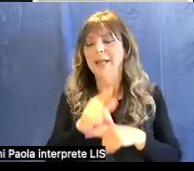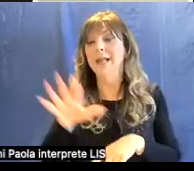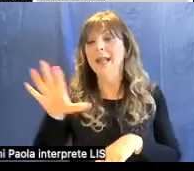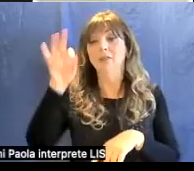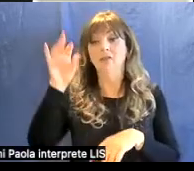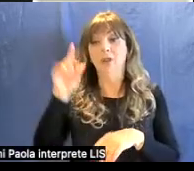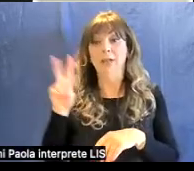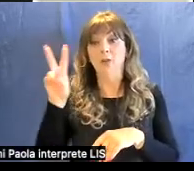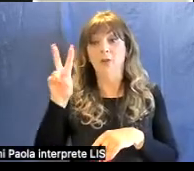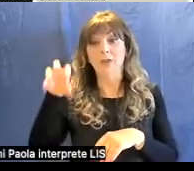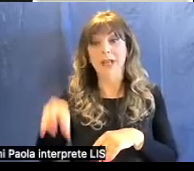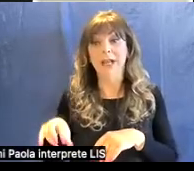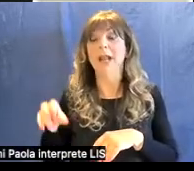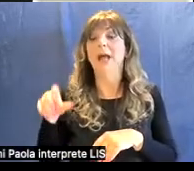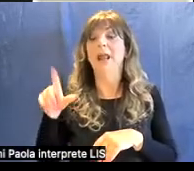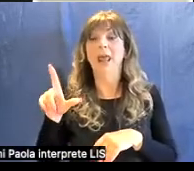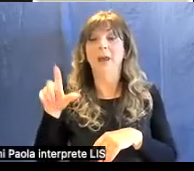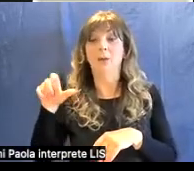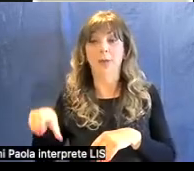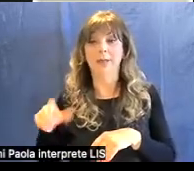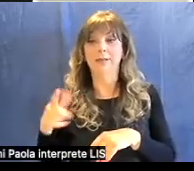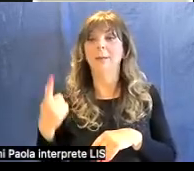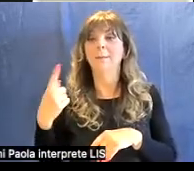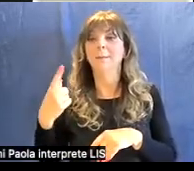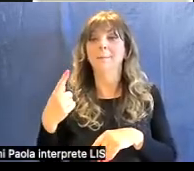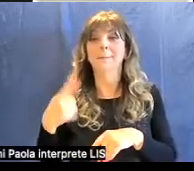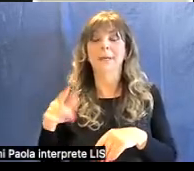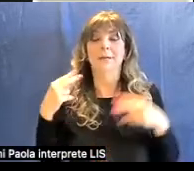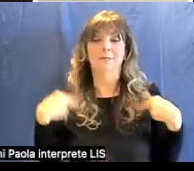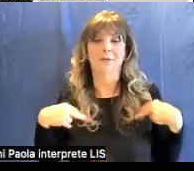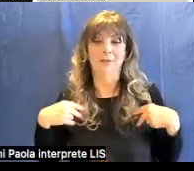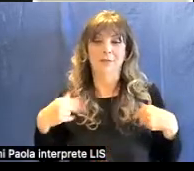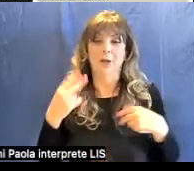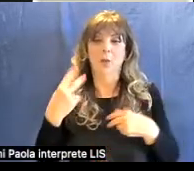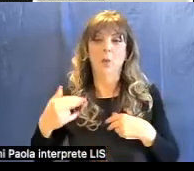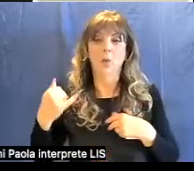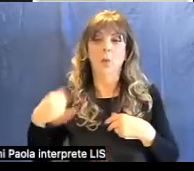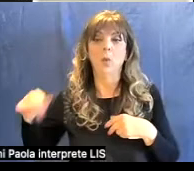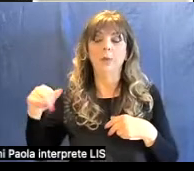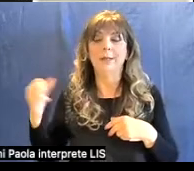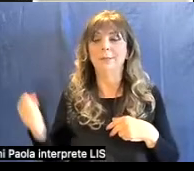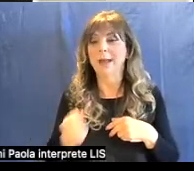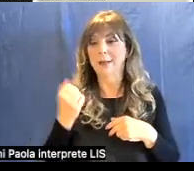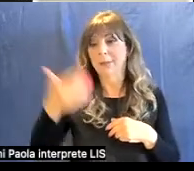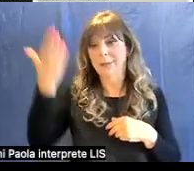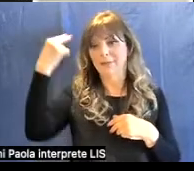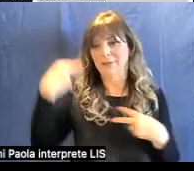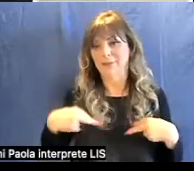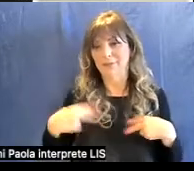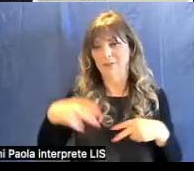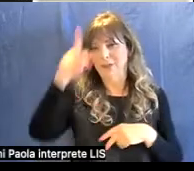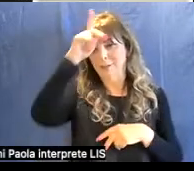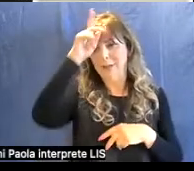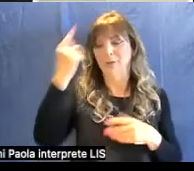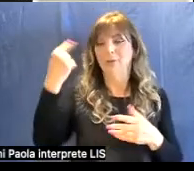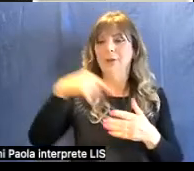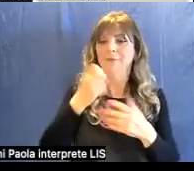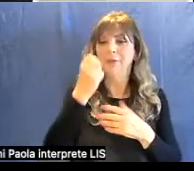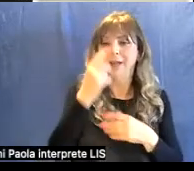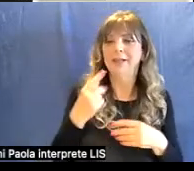sede dei suoi ultimi anni, una volta tornata dalla Germania, una volta tornata a Firenze